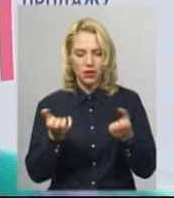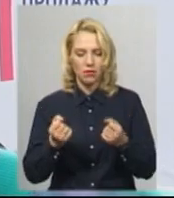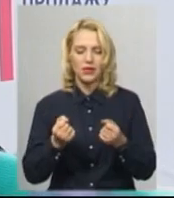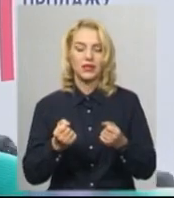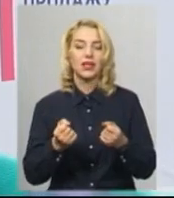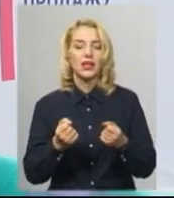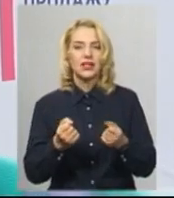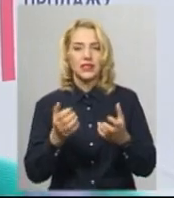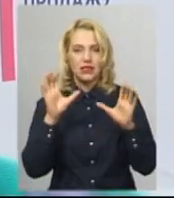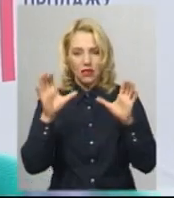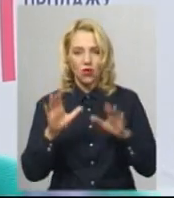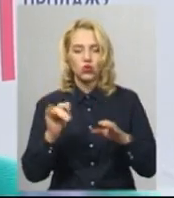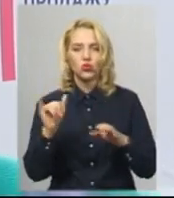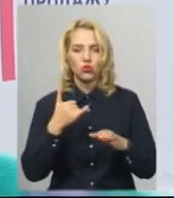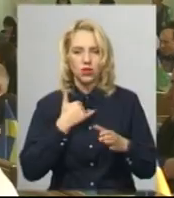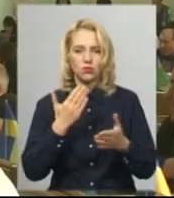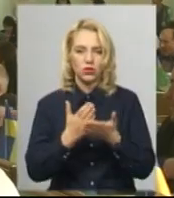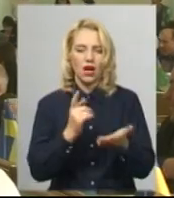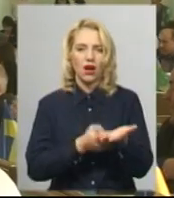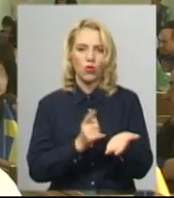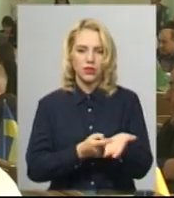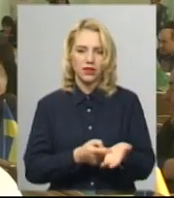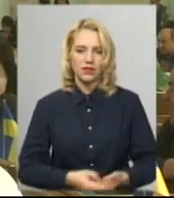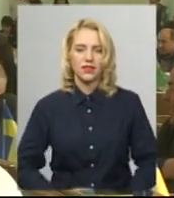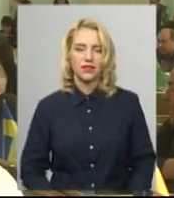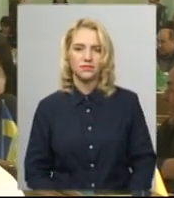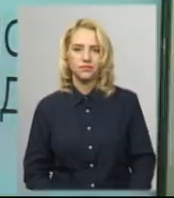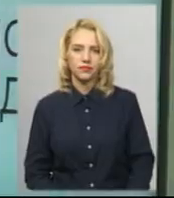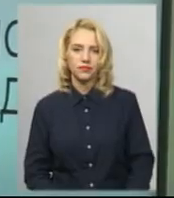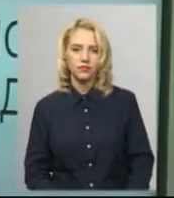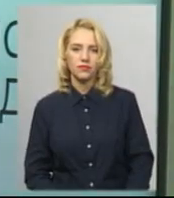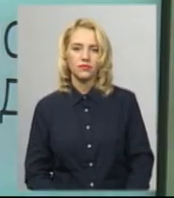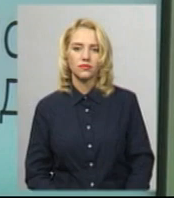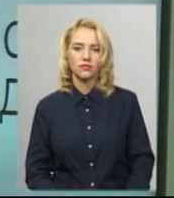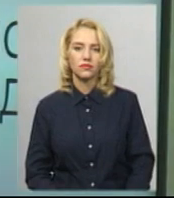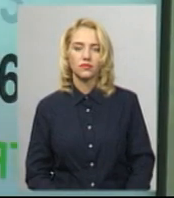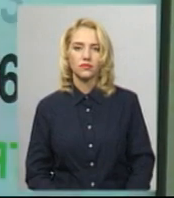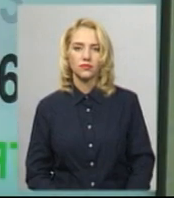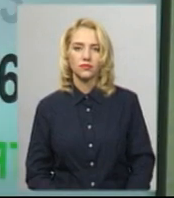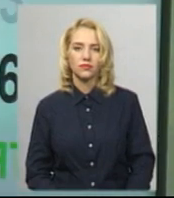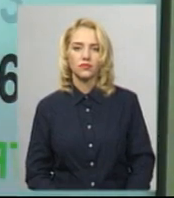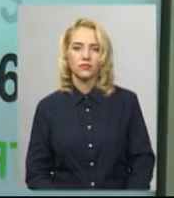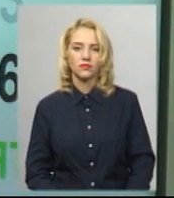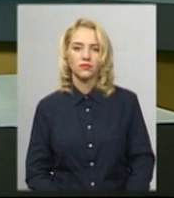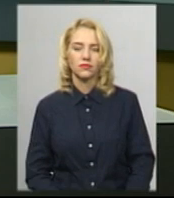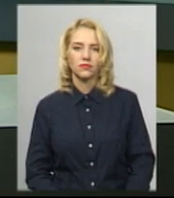була аргументація цього, що люди проти того. Леся Боровець, Віктор Кривий. Новини на Суспільному. Хмельницький.